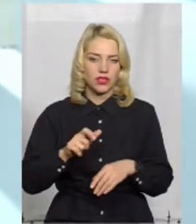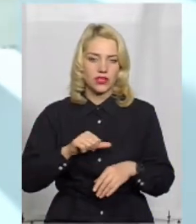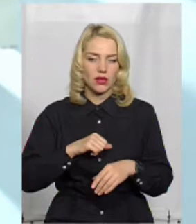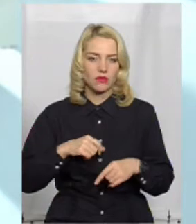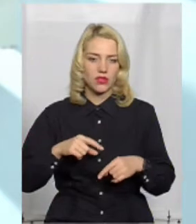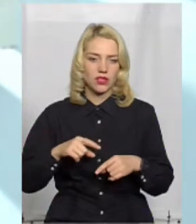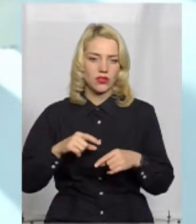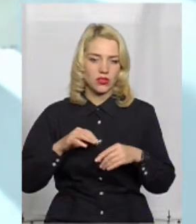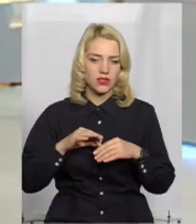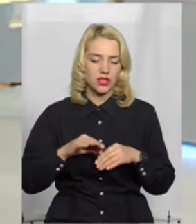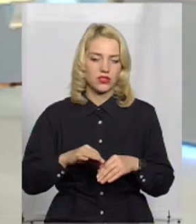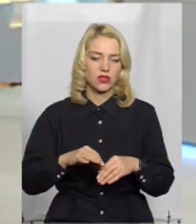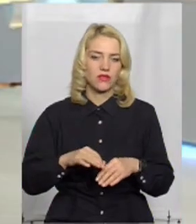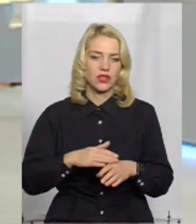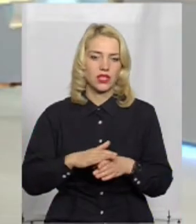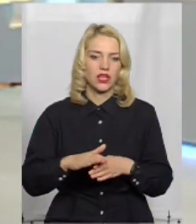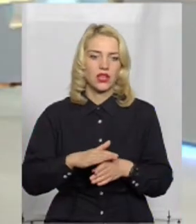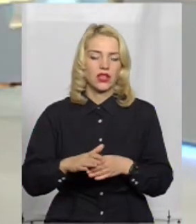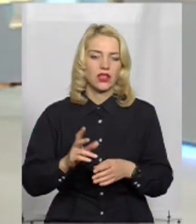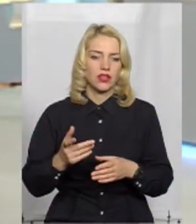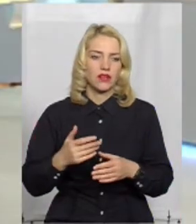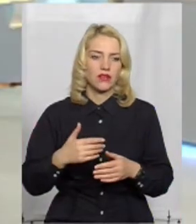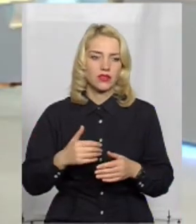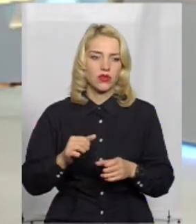заходи з охорони громадського порядку з поліцейським.